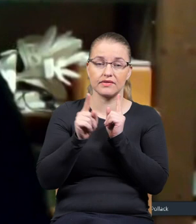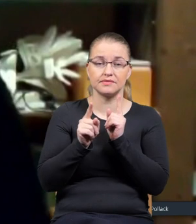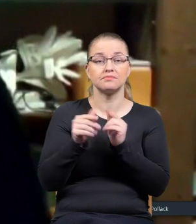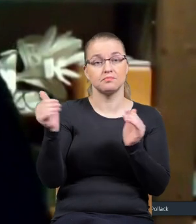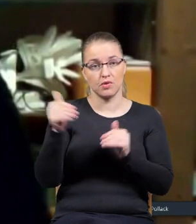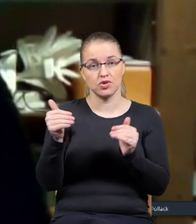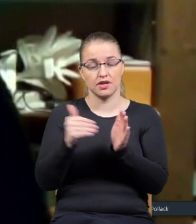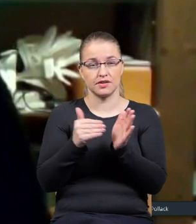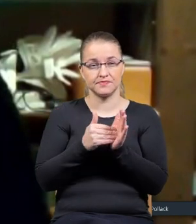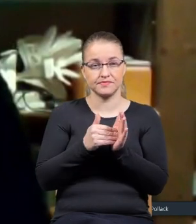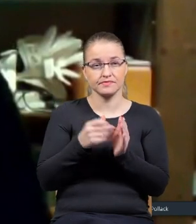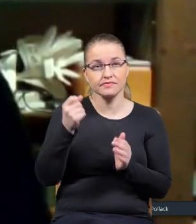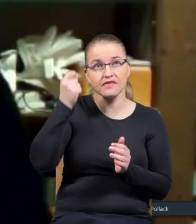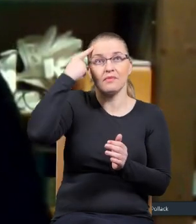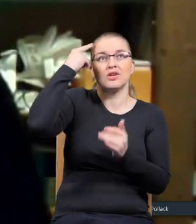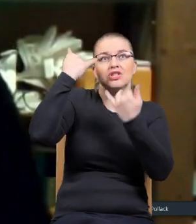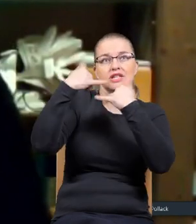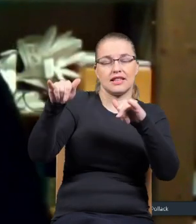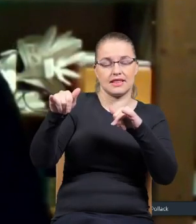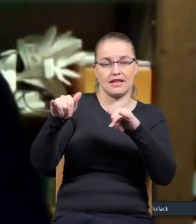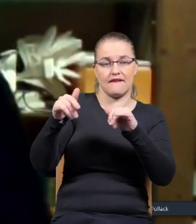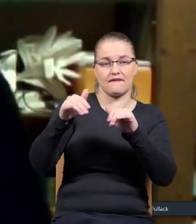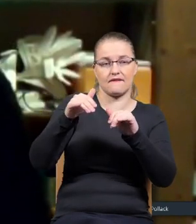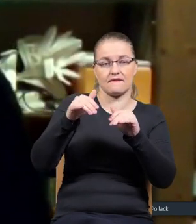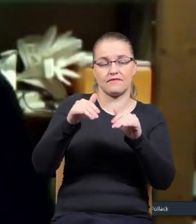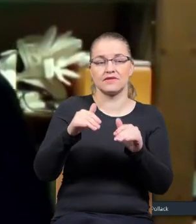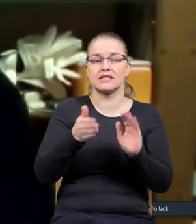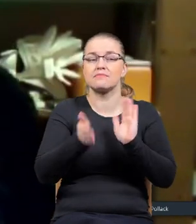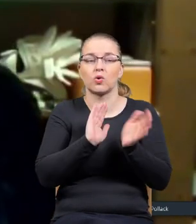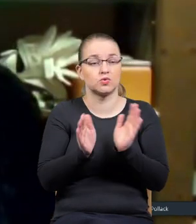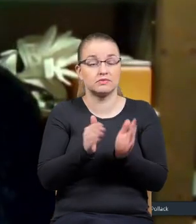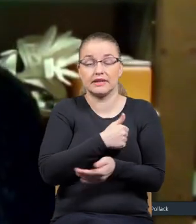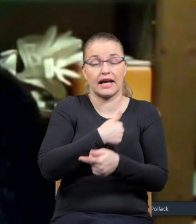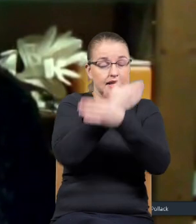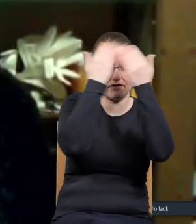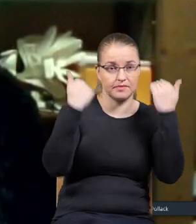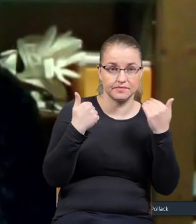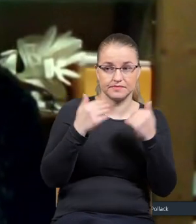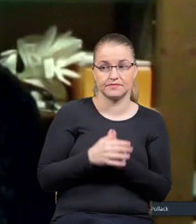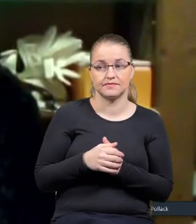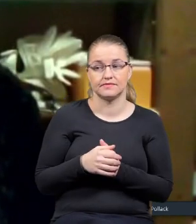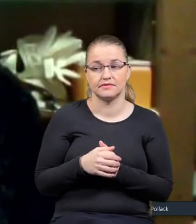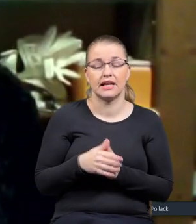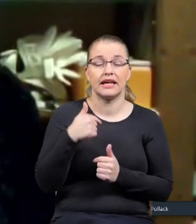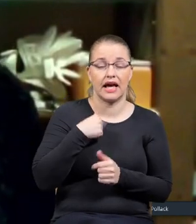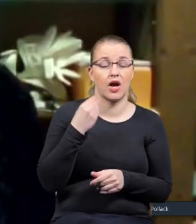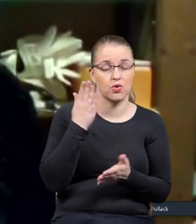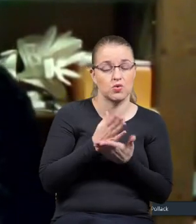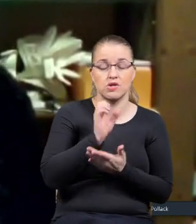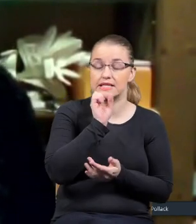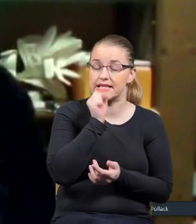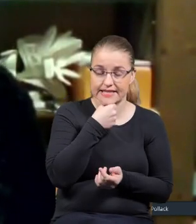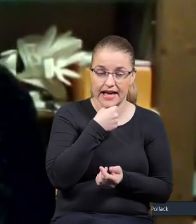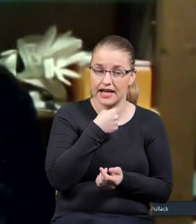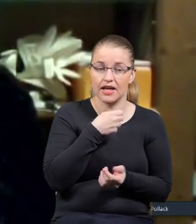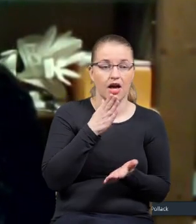nie trzeba wymyśleć jakieś inne formy już, jakieś nowe formy. Ja nie wiem, ja na pewno za stary jestem na to,